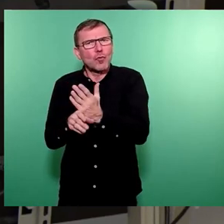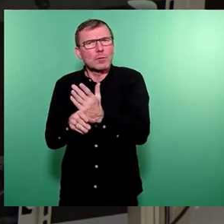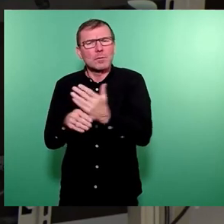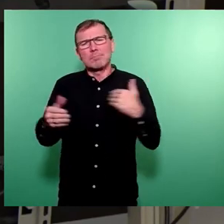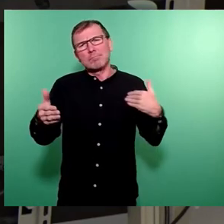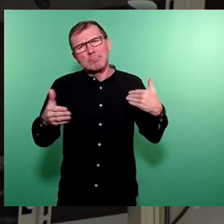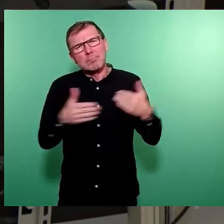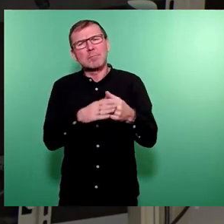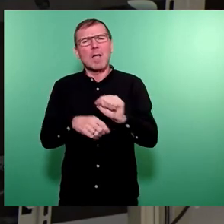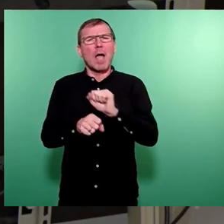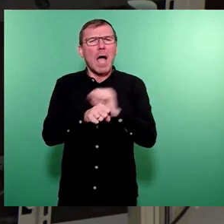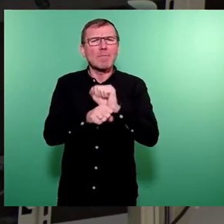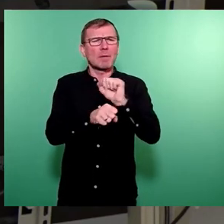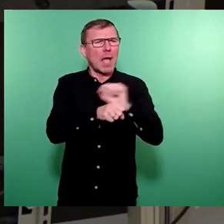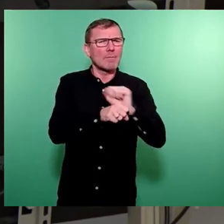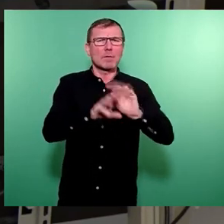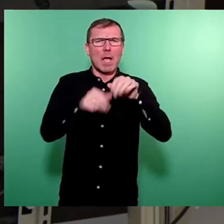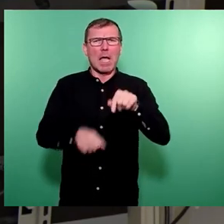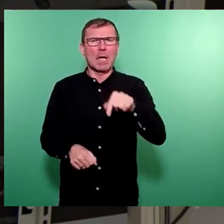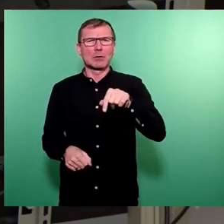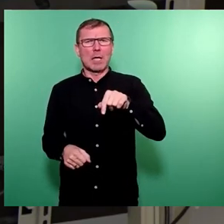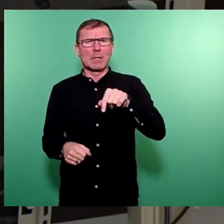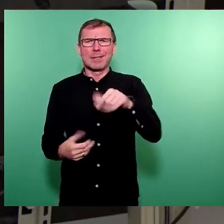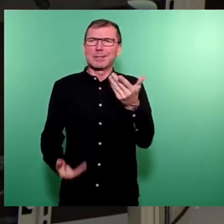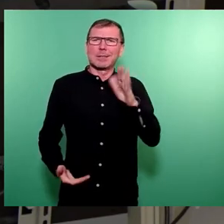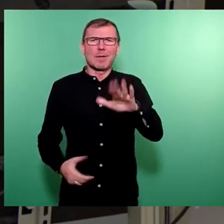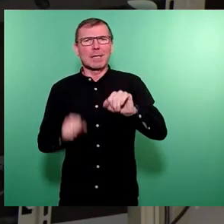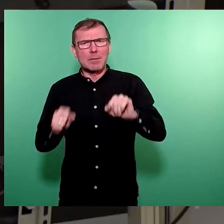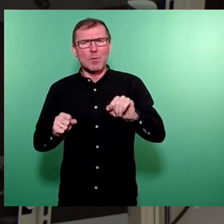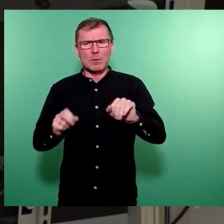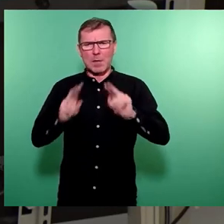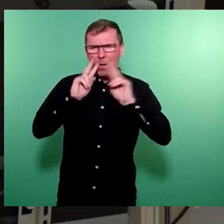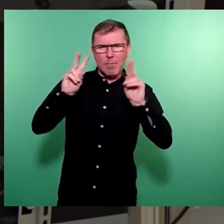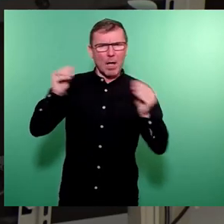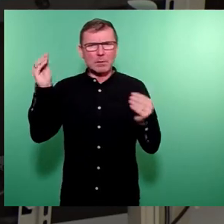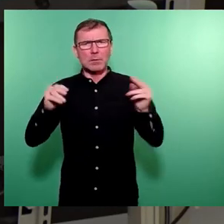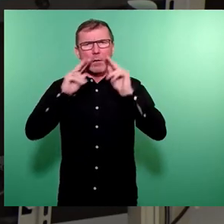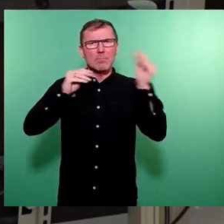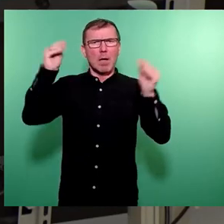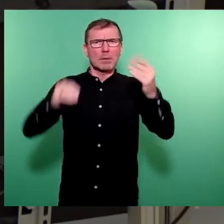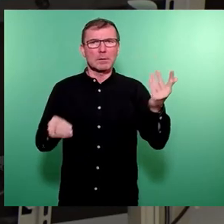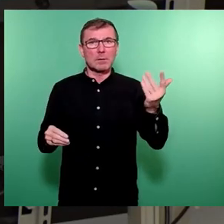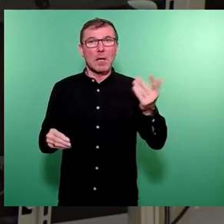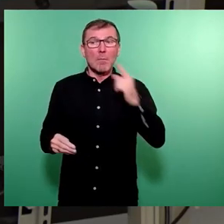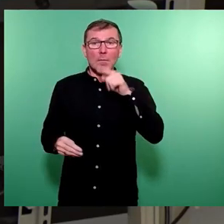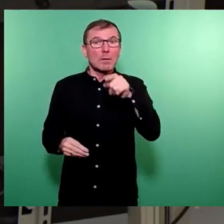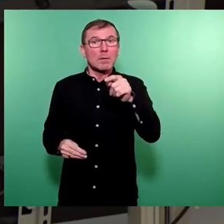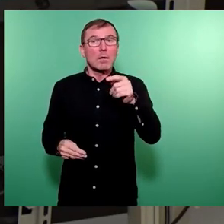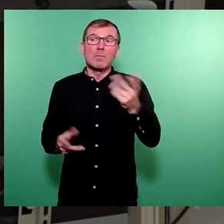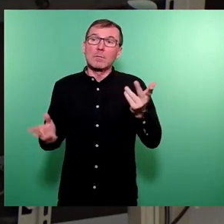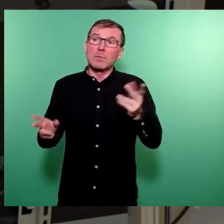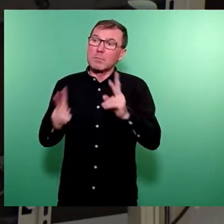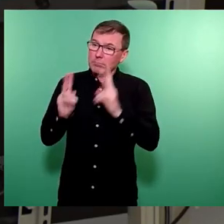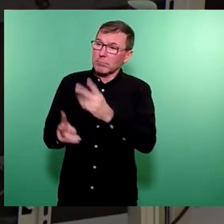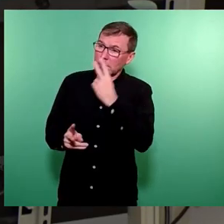Einwendungen zum Haushalt so weit möglich berücksichtigt. Wir haben aber auch, wenn ihr da mal so fair seid und einen